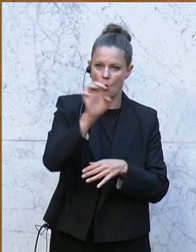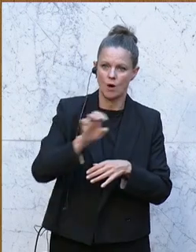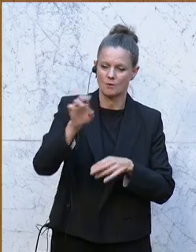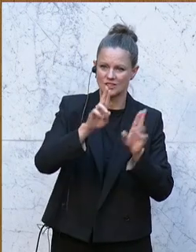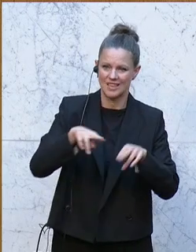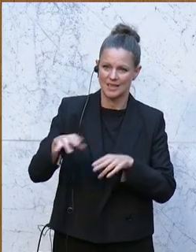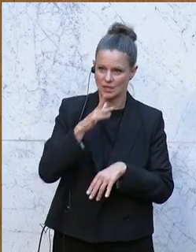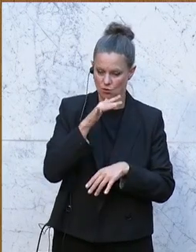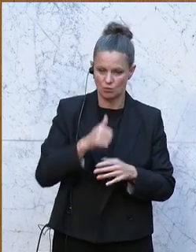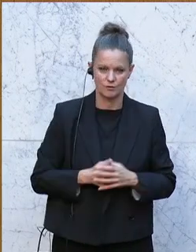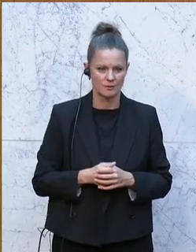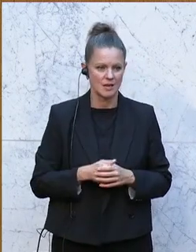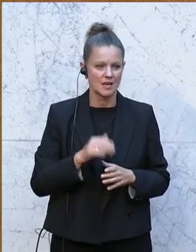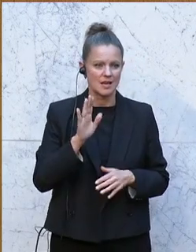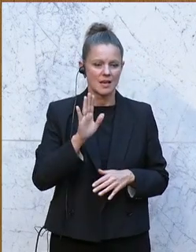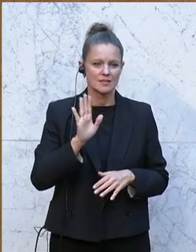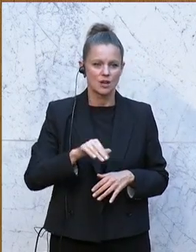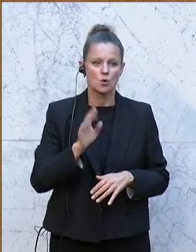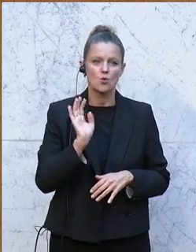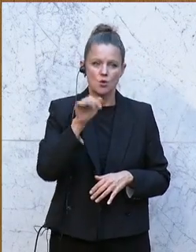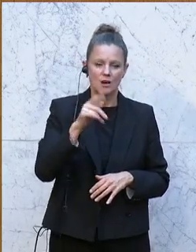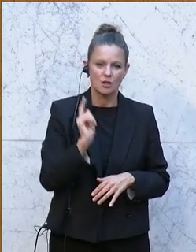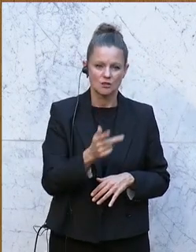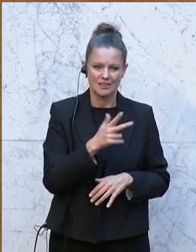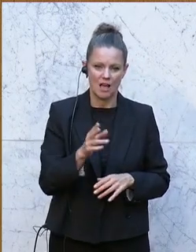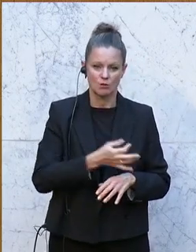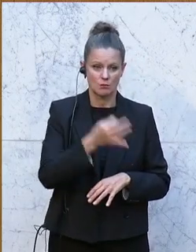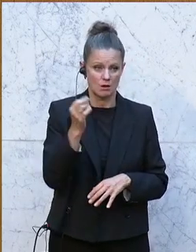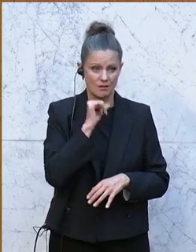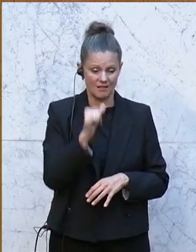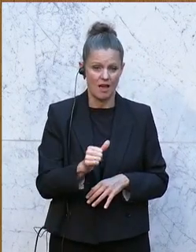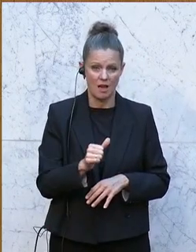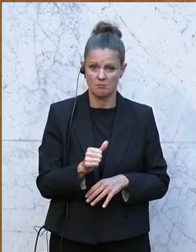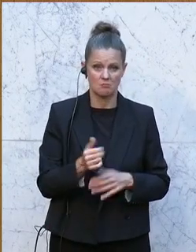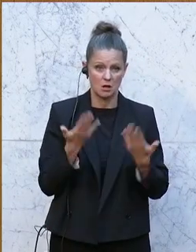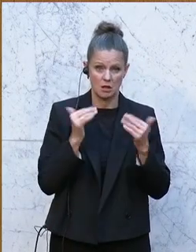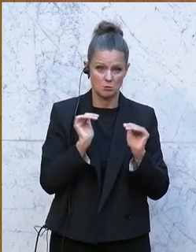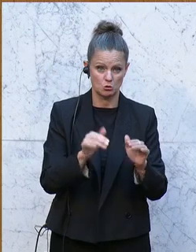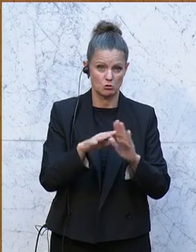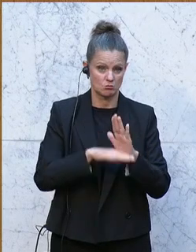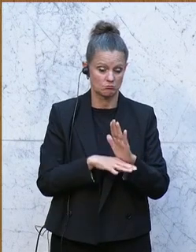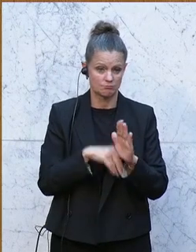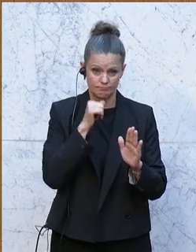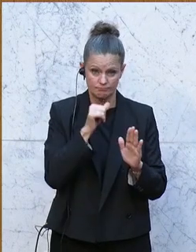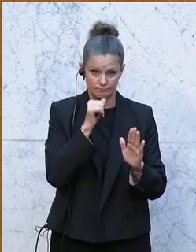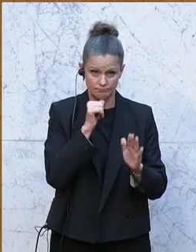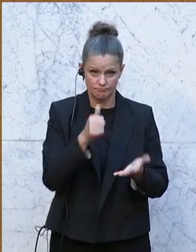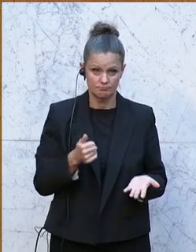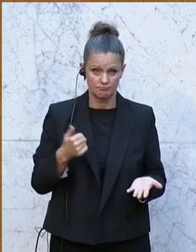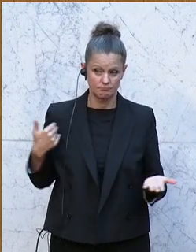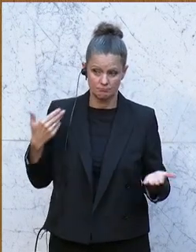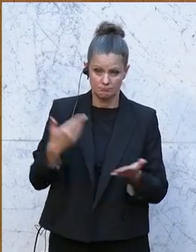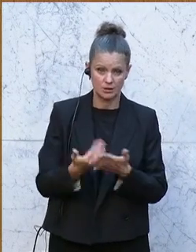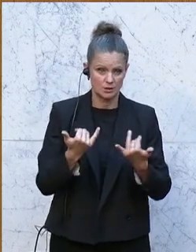Seit über 1300 Tagen gibt es in Österreich außerdem kein Klimaschutzgesetz. Kein Klimaschutzgesetz, das war,